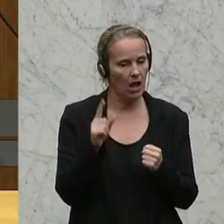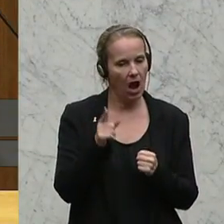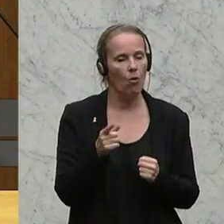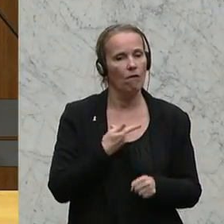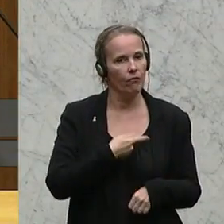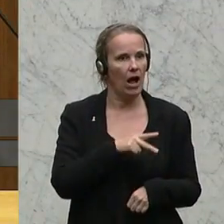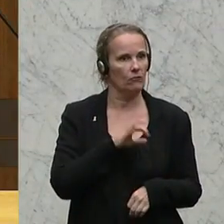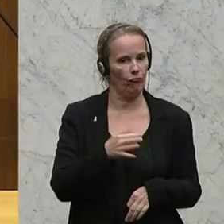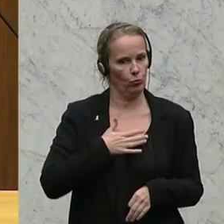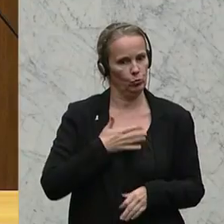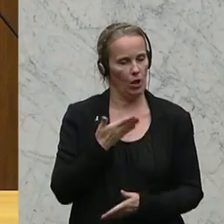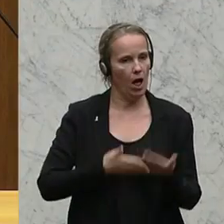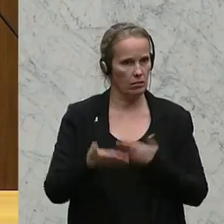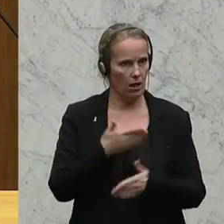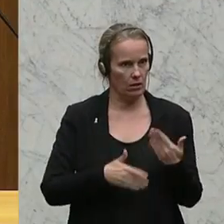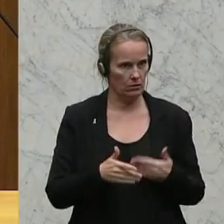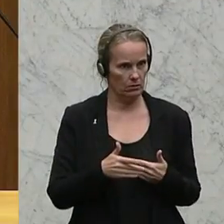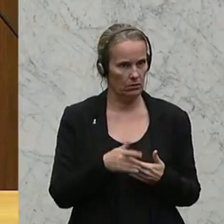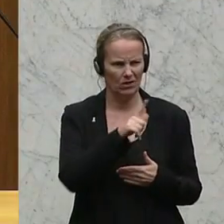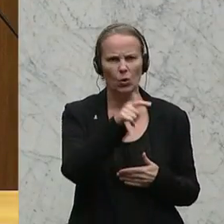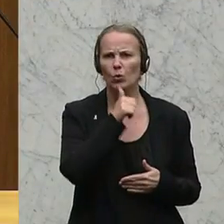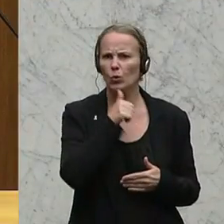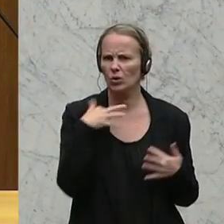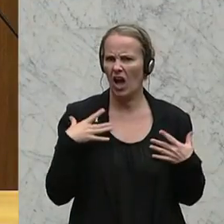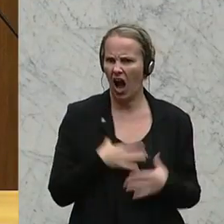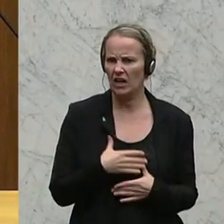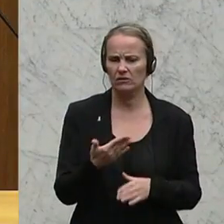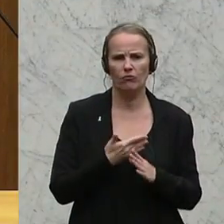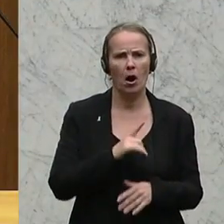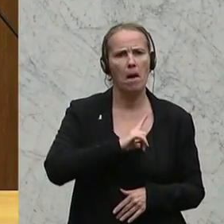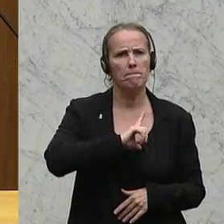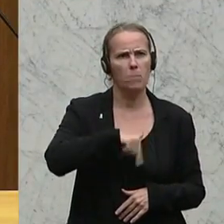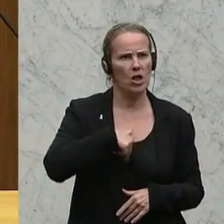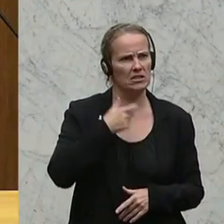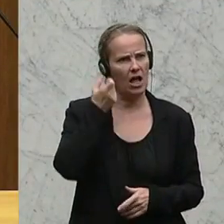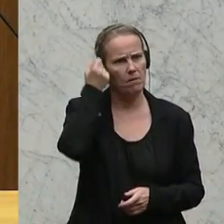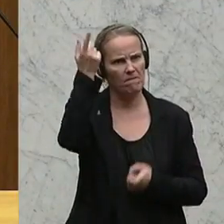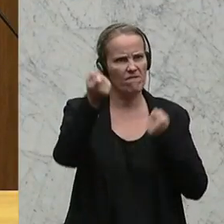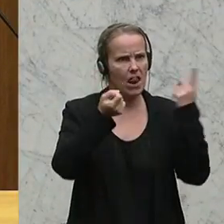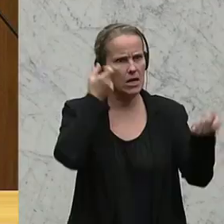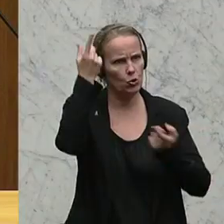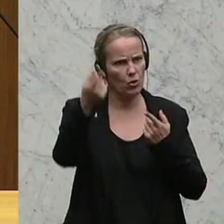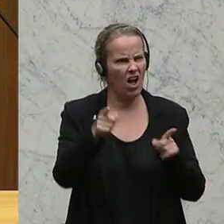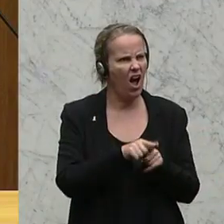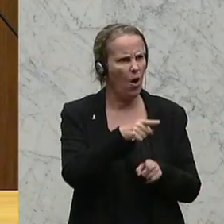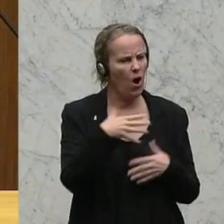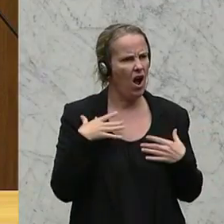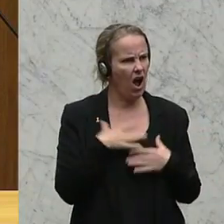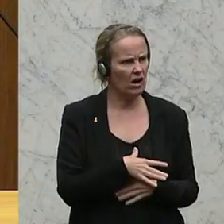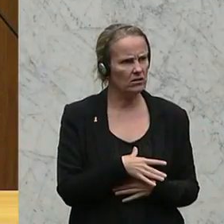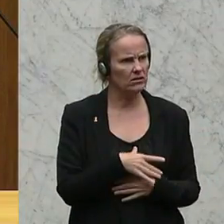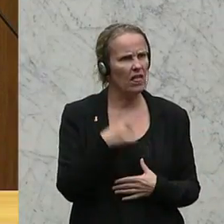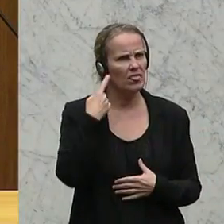unsere Handel Verantwortung übernehmen. Die Ängste der Grünen vor der Polizei Willkür verstehe ich ebenso wenig wie die Ängste der Neos vor dem